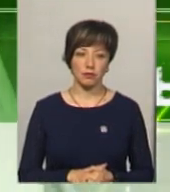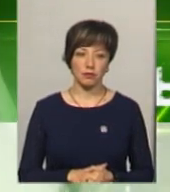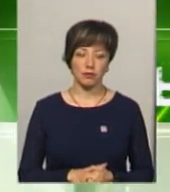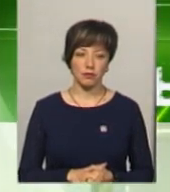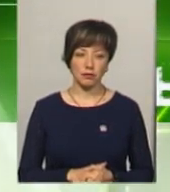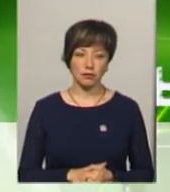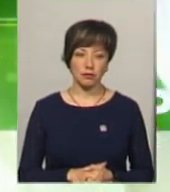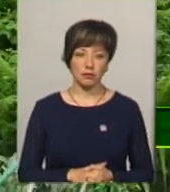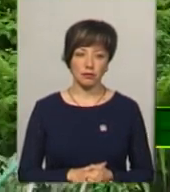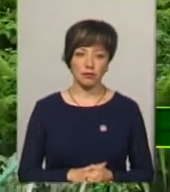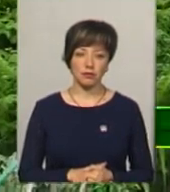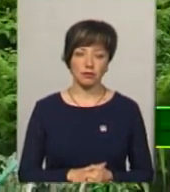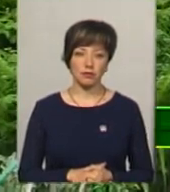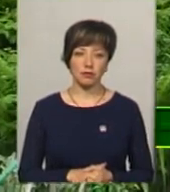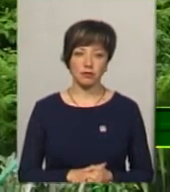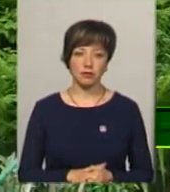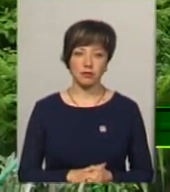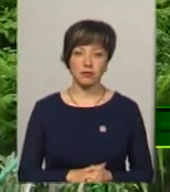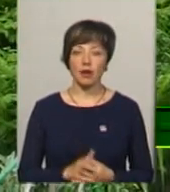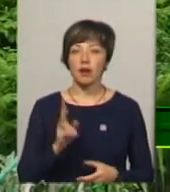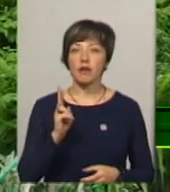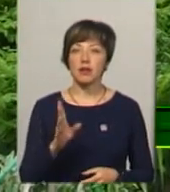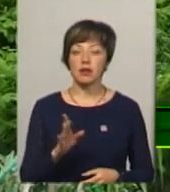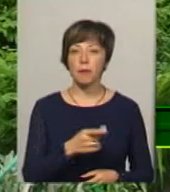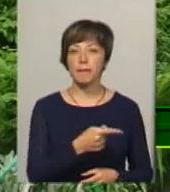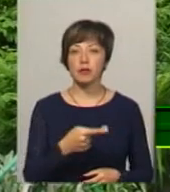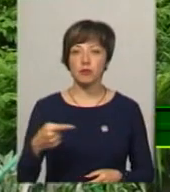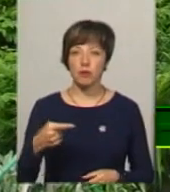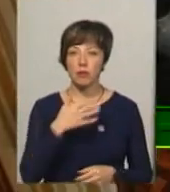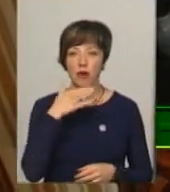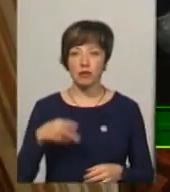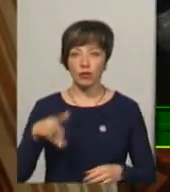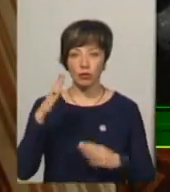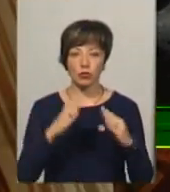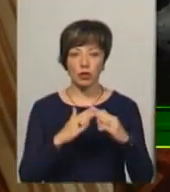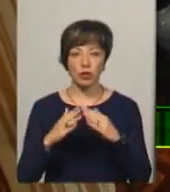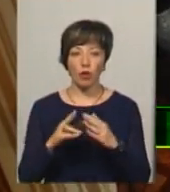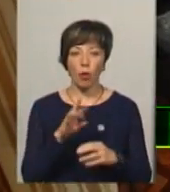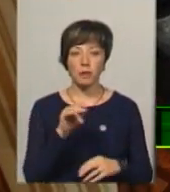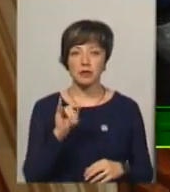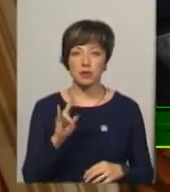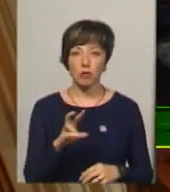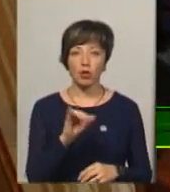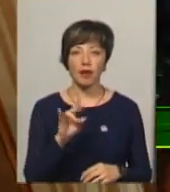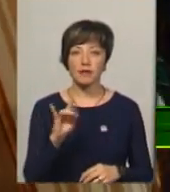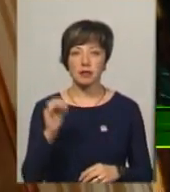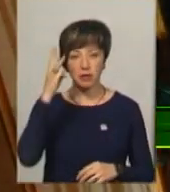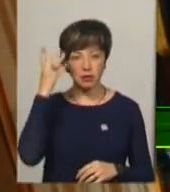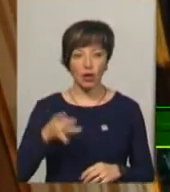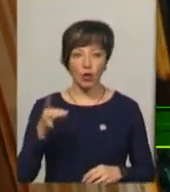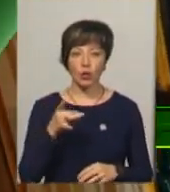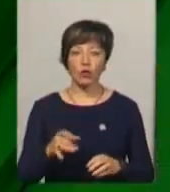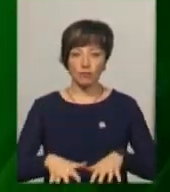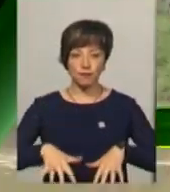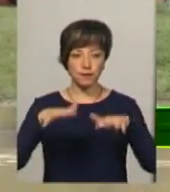Музика Квартири перших поверхів, багатоквартирних будинків, Копистина і Богданівці Хмельницького району затоплювало дві